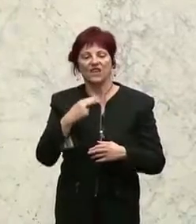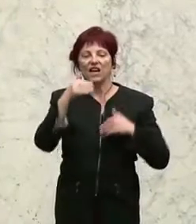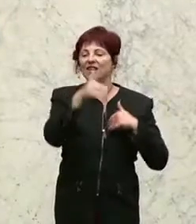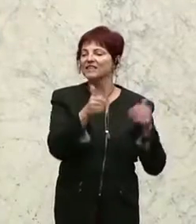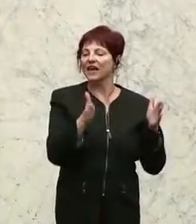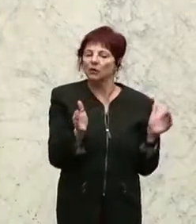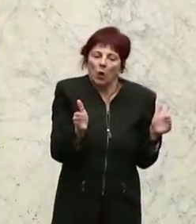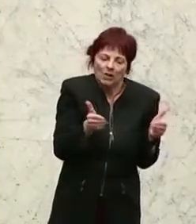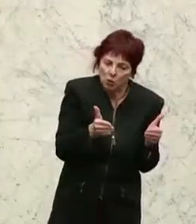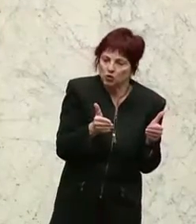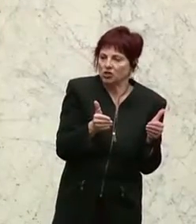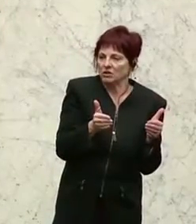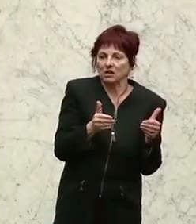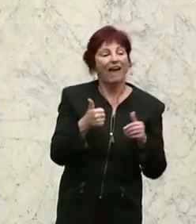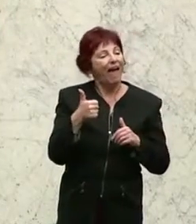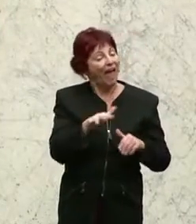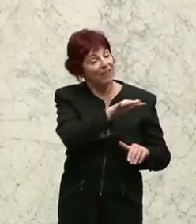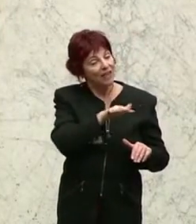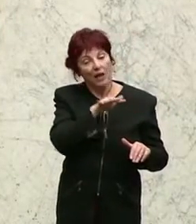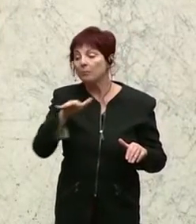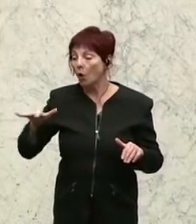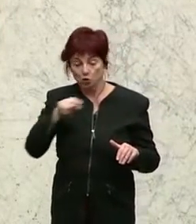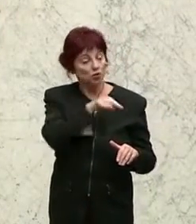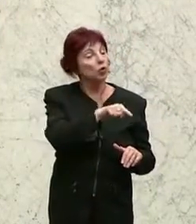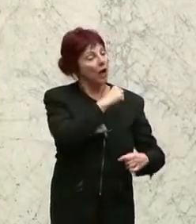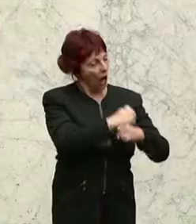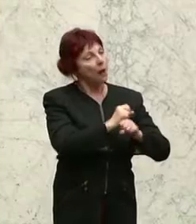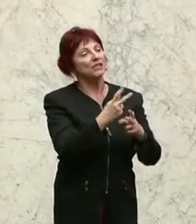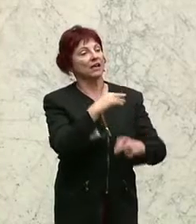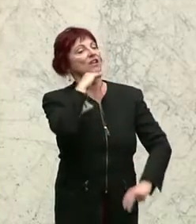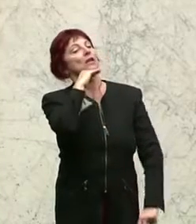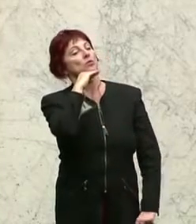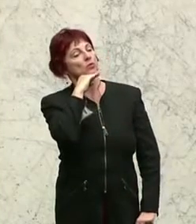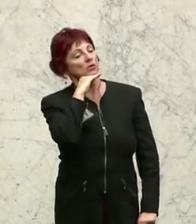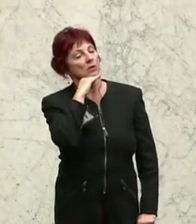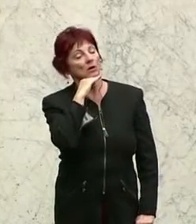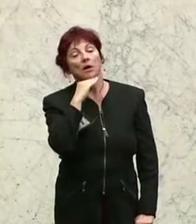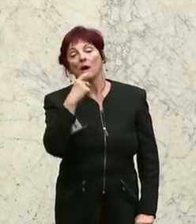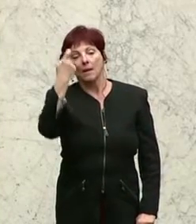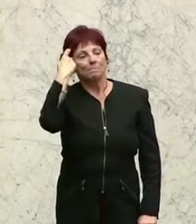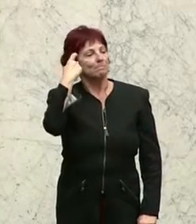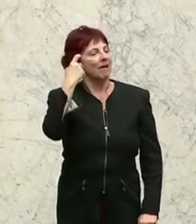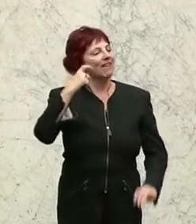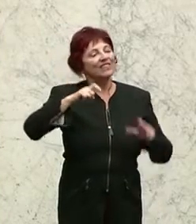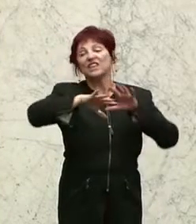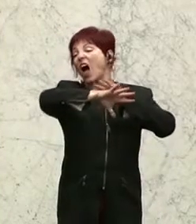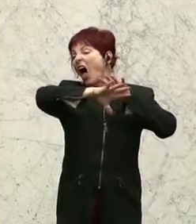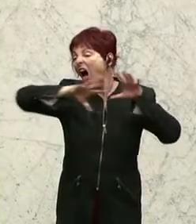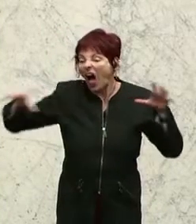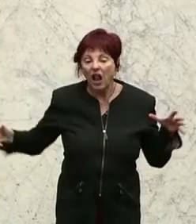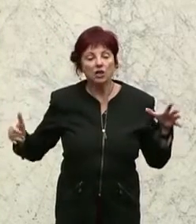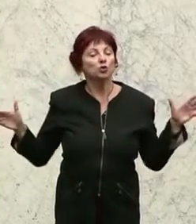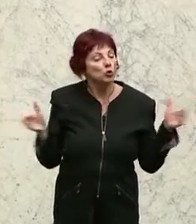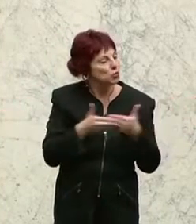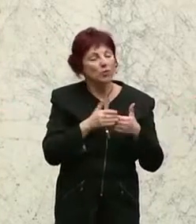Schließung. Denn in manchen Branchen gibt es bereits genügend Arbeitskräfte. Das ist nicht ein gesamtes, sozusagen schließendes